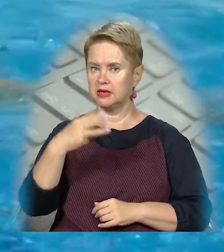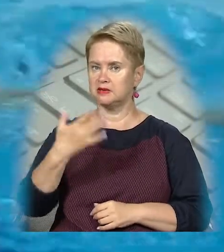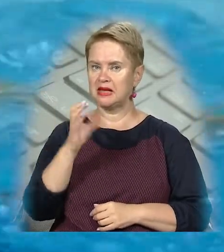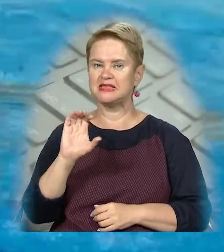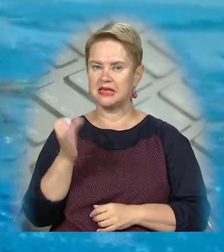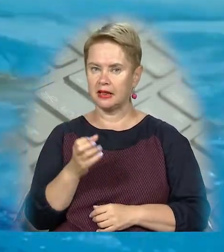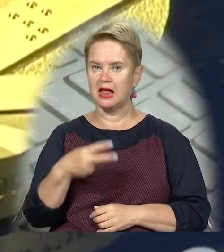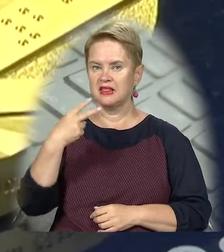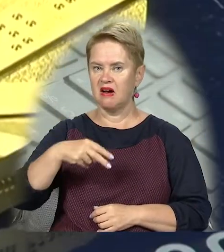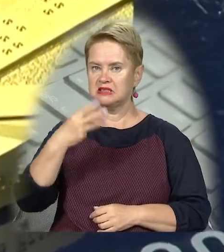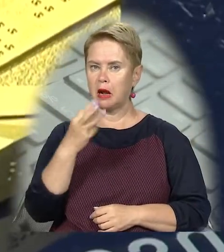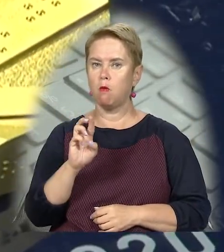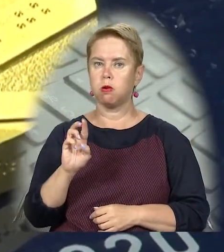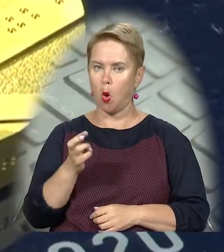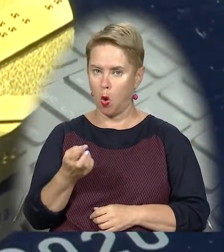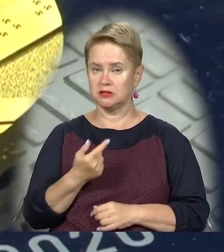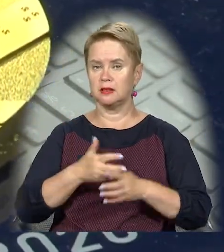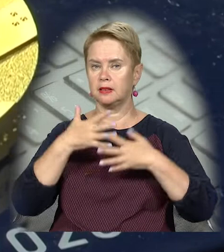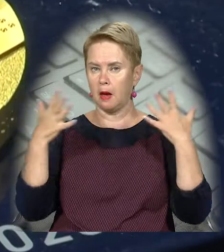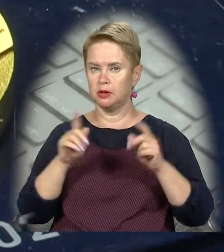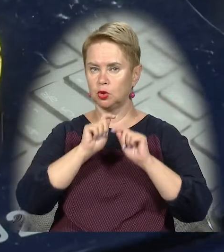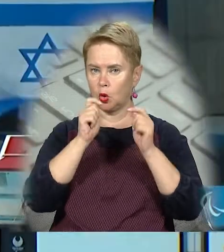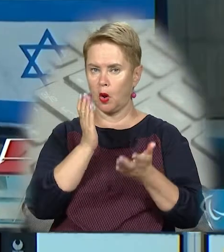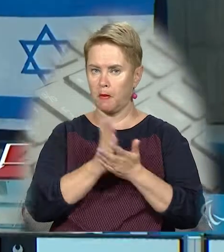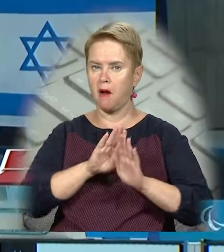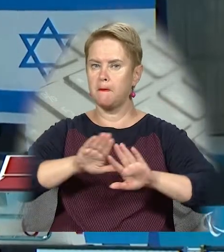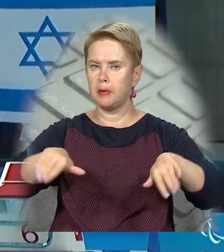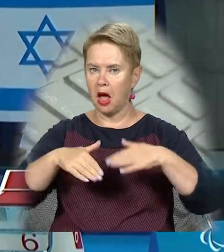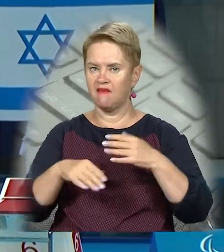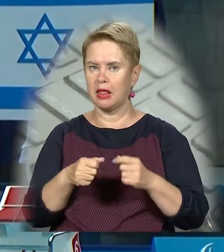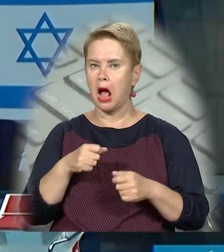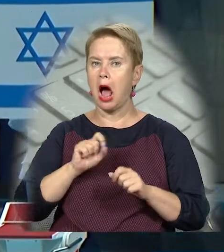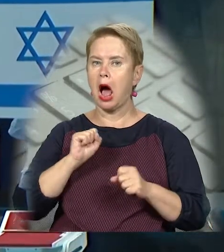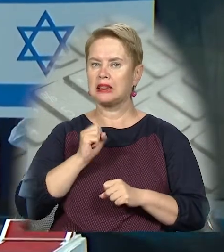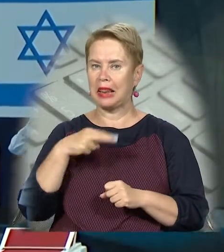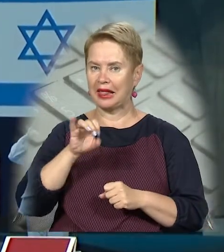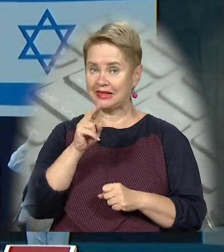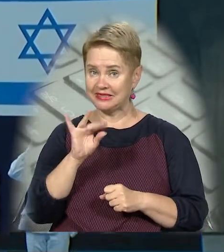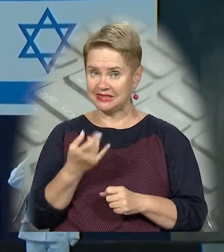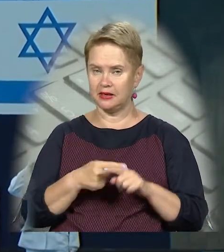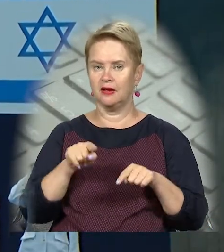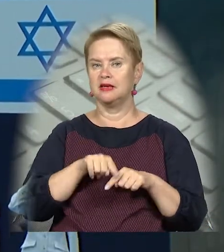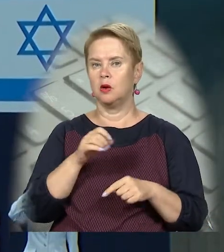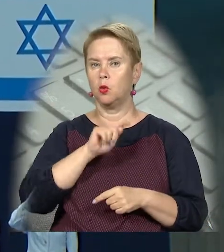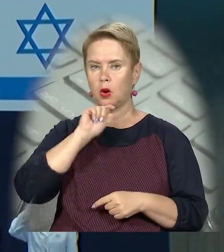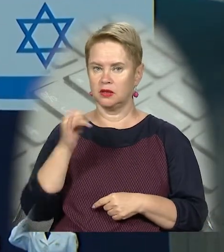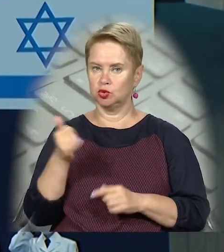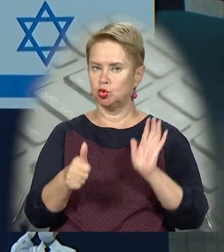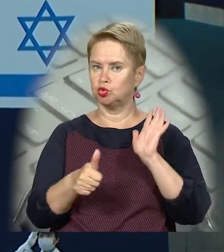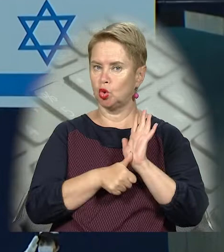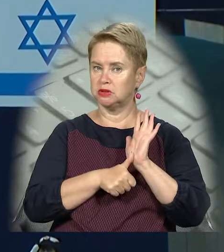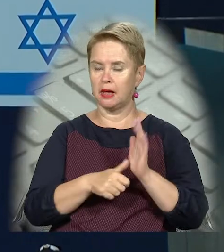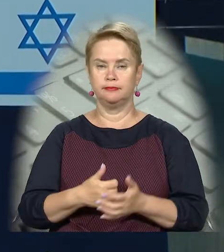35 сирібних та 23 бронзові. Найбільше нагород маємо у плаванні та атлетиці. В загальному заліку Україна зараз